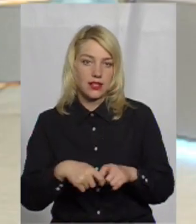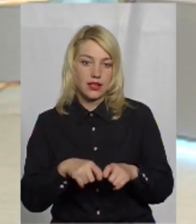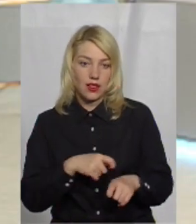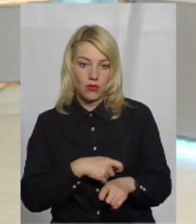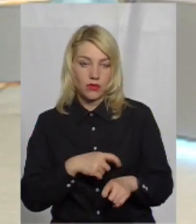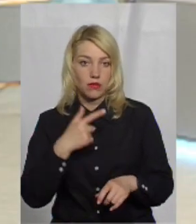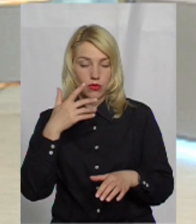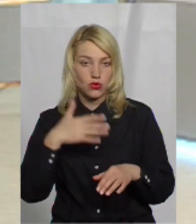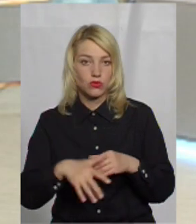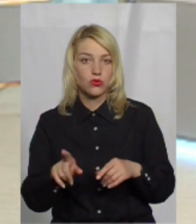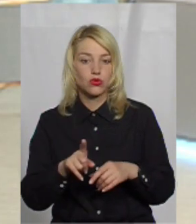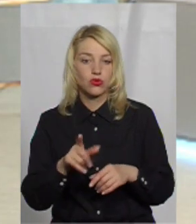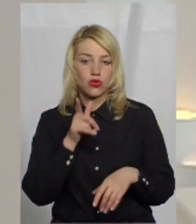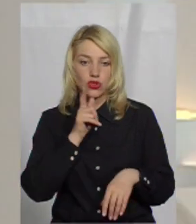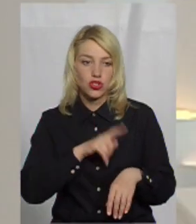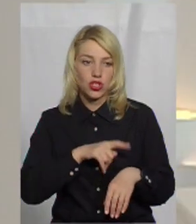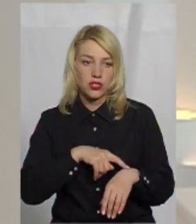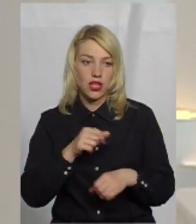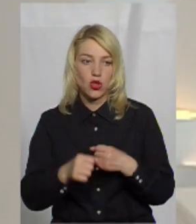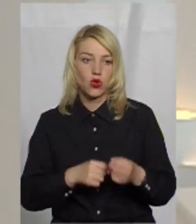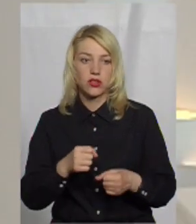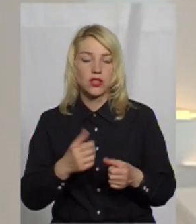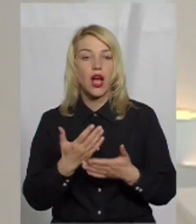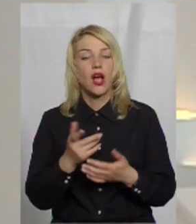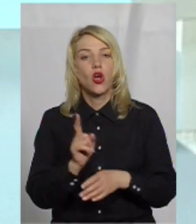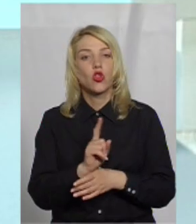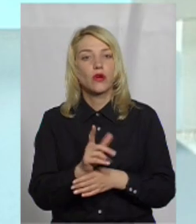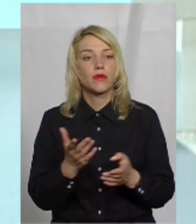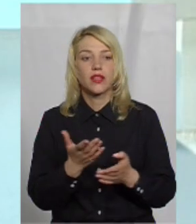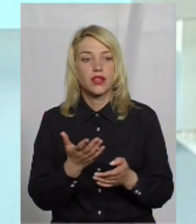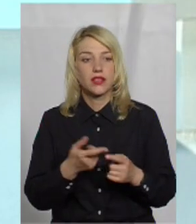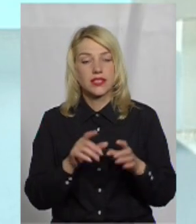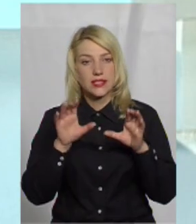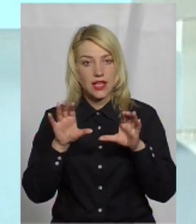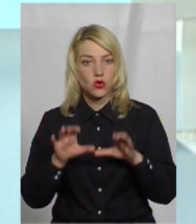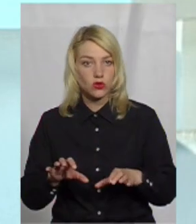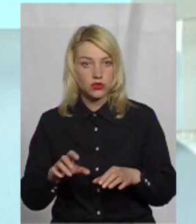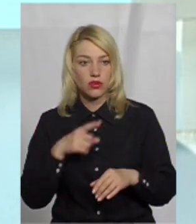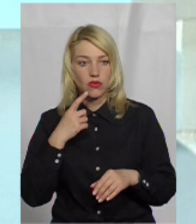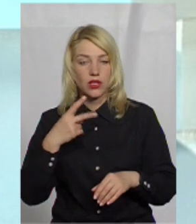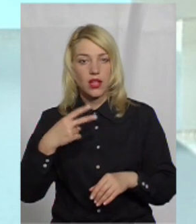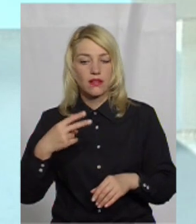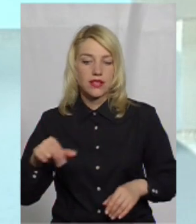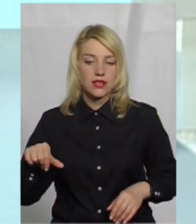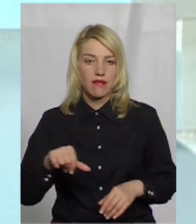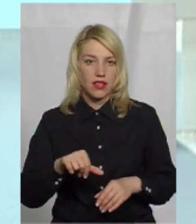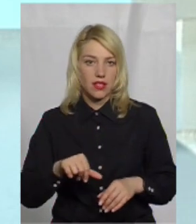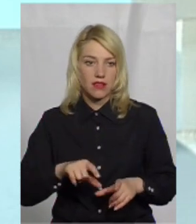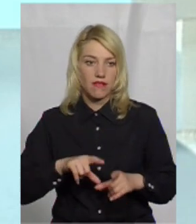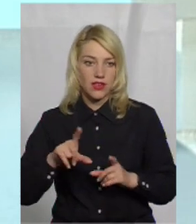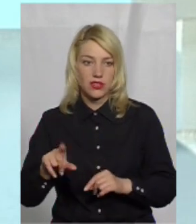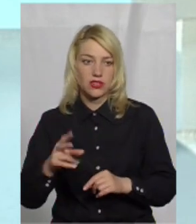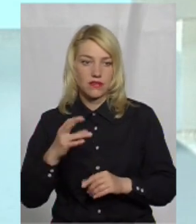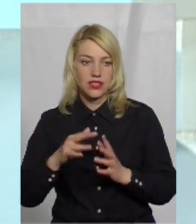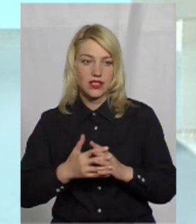доїзду... Які нормативи, до речі? Ну, нормативи зараз встановлені чинним законодавством, це до 20 хвилин виїзду в сільській